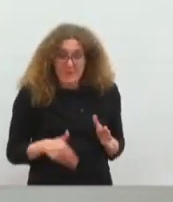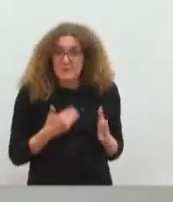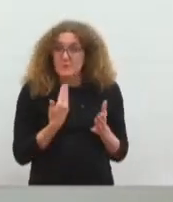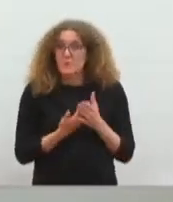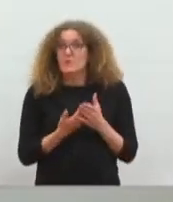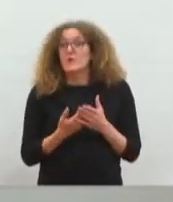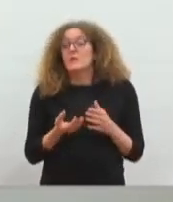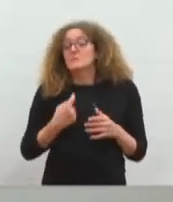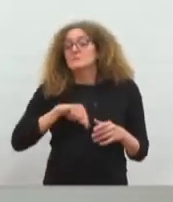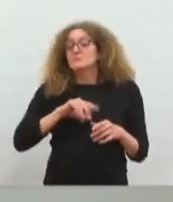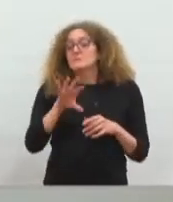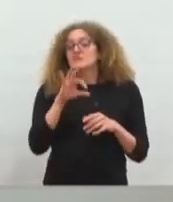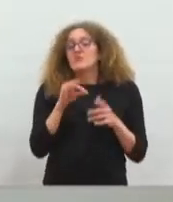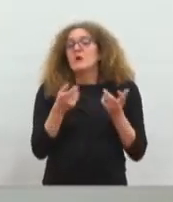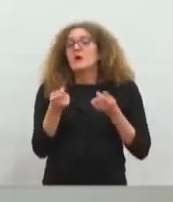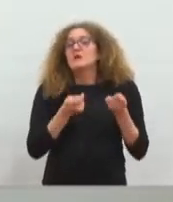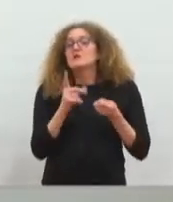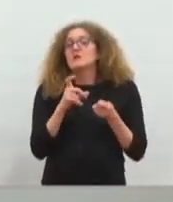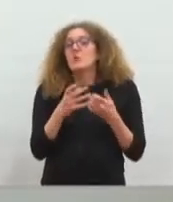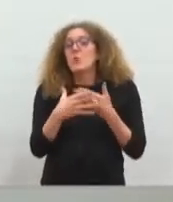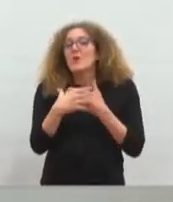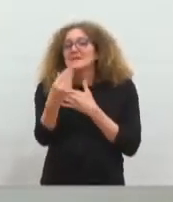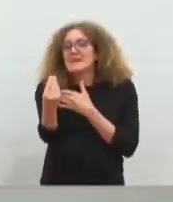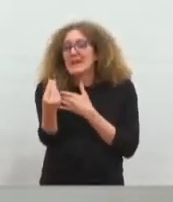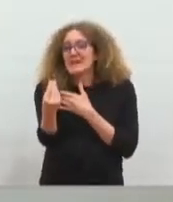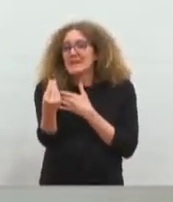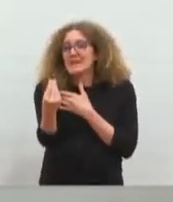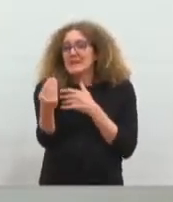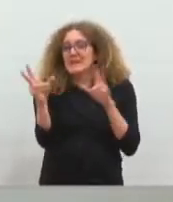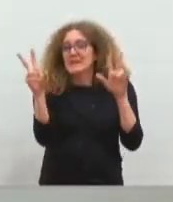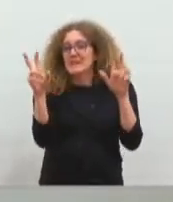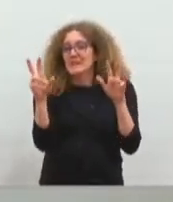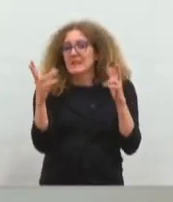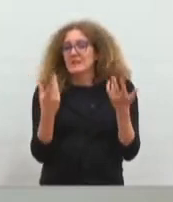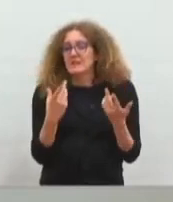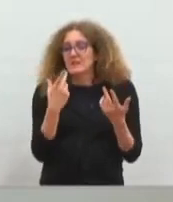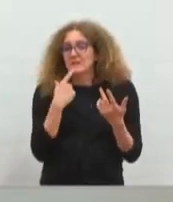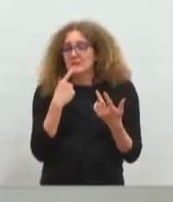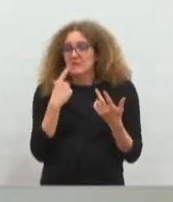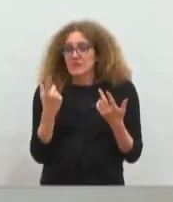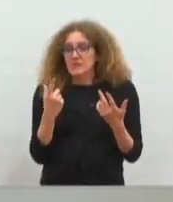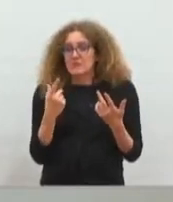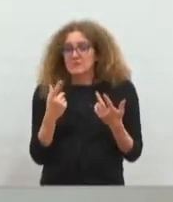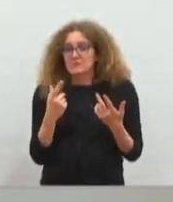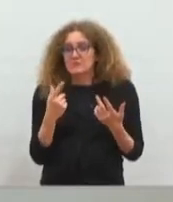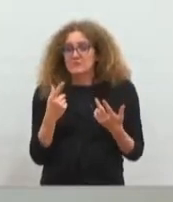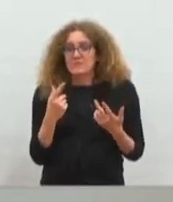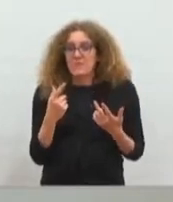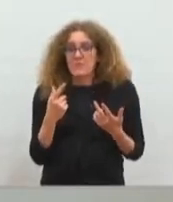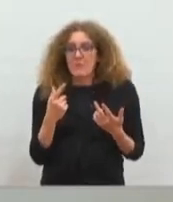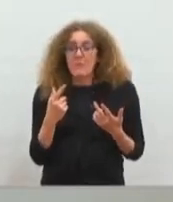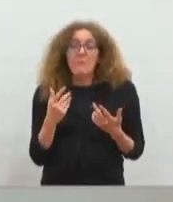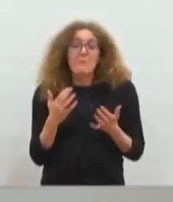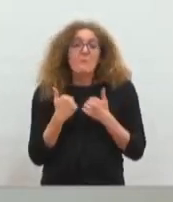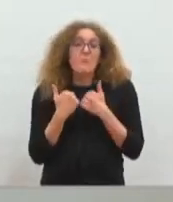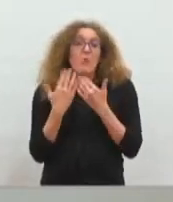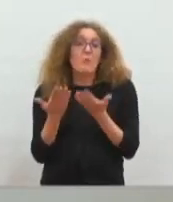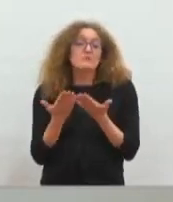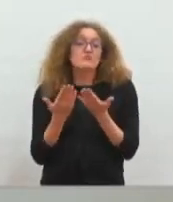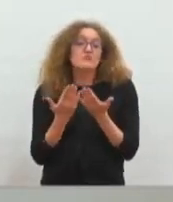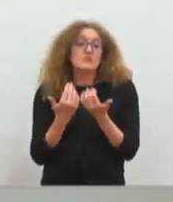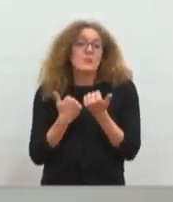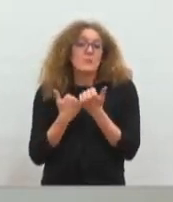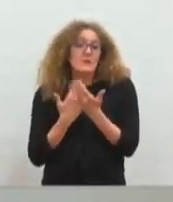vers une régie dite externe, où une partie des activités seront faites sous forme de prestations de